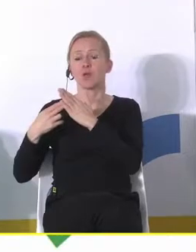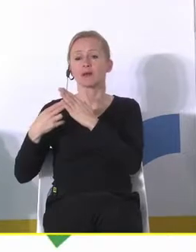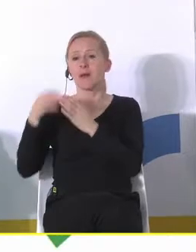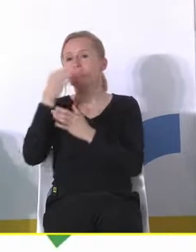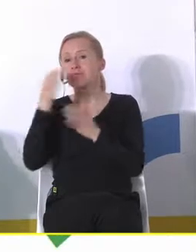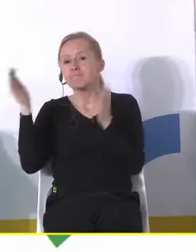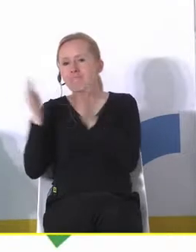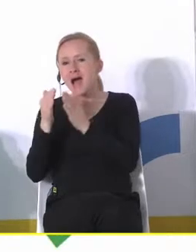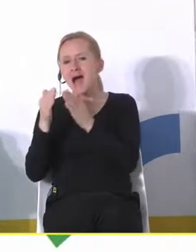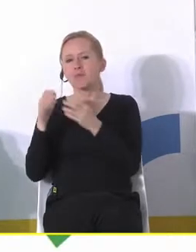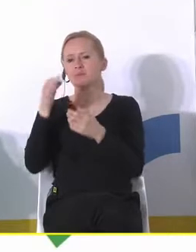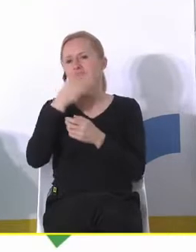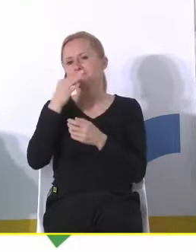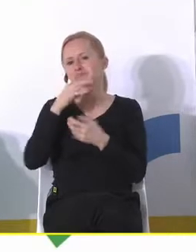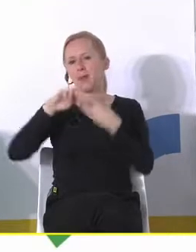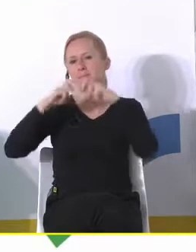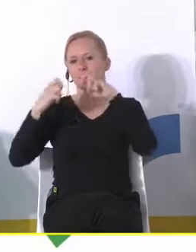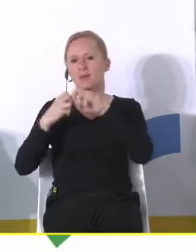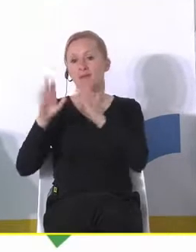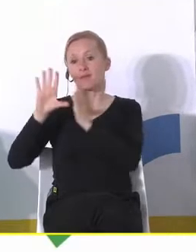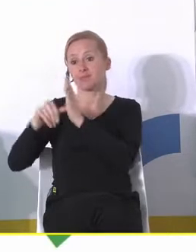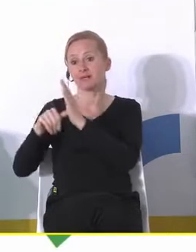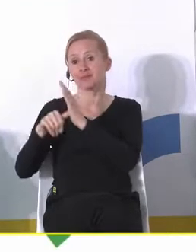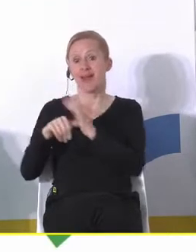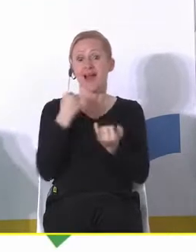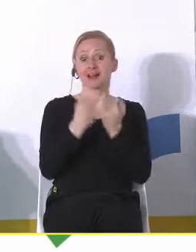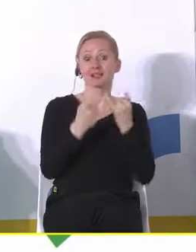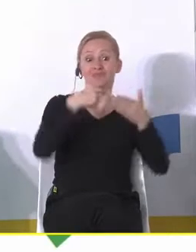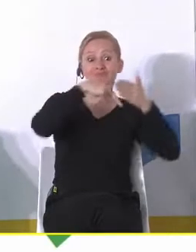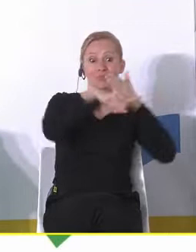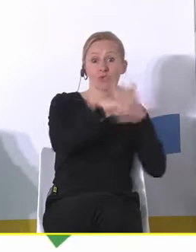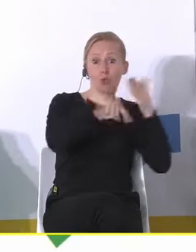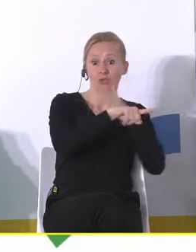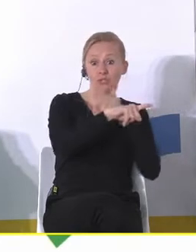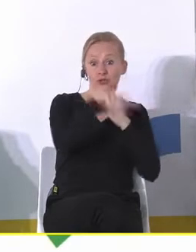niedużym, że tak powiem, zakłóceniem albo nie aż tak dużym. Natomiast wyludnienie się